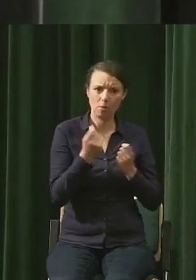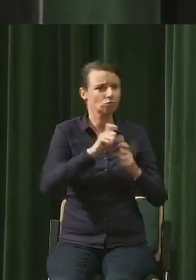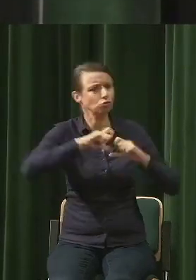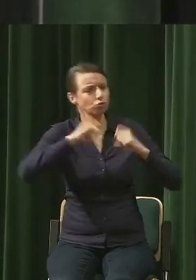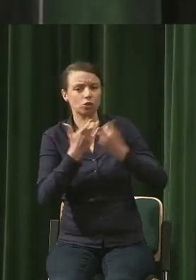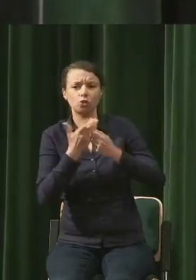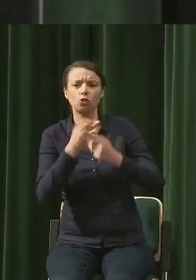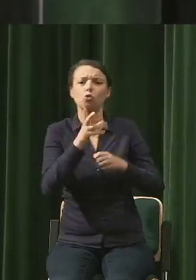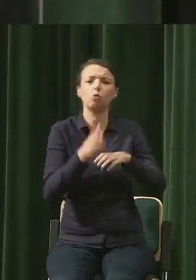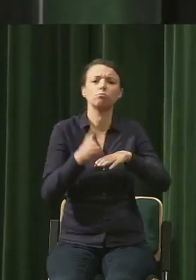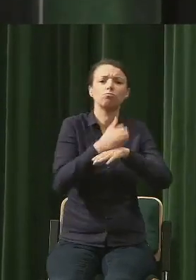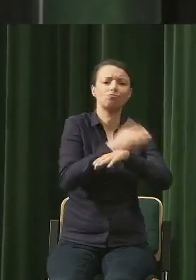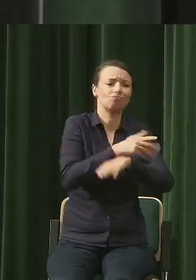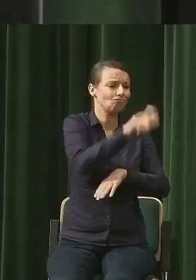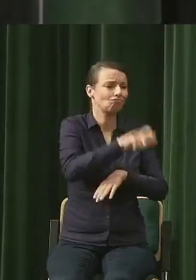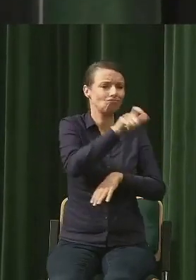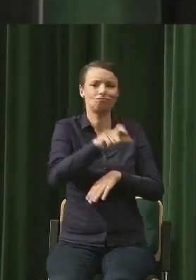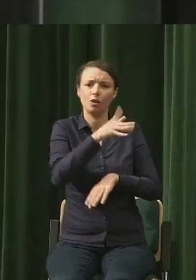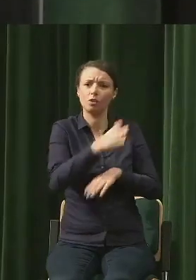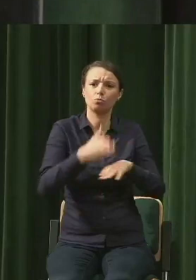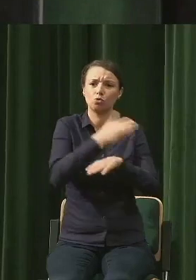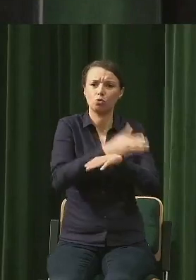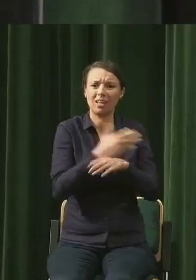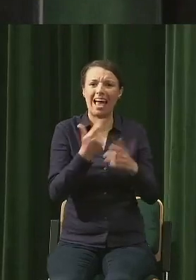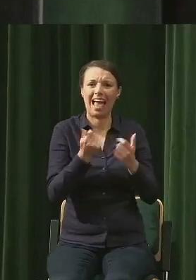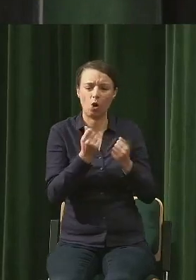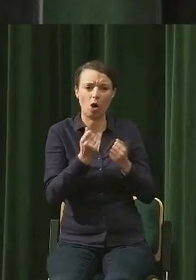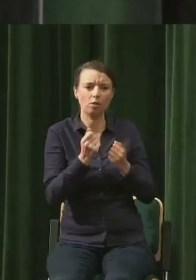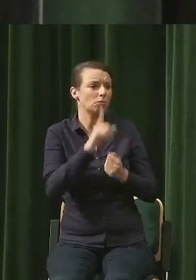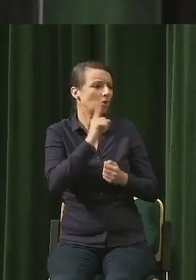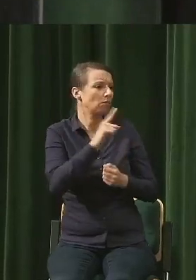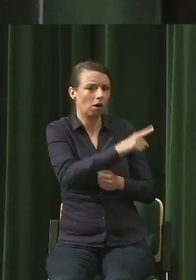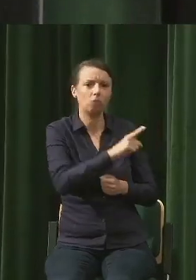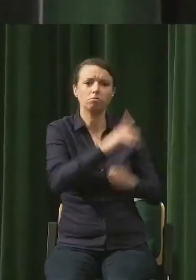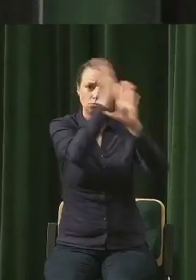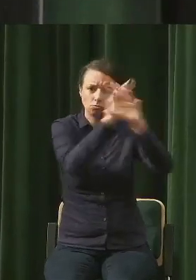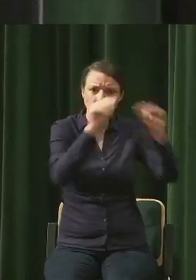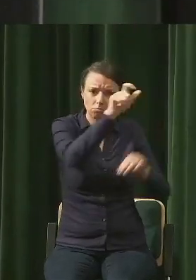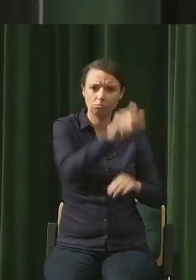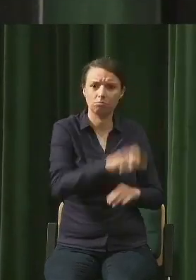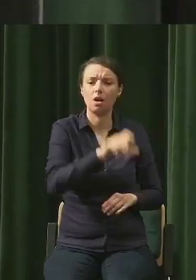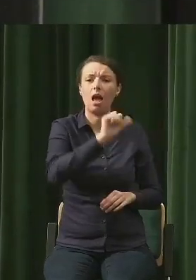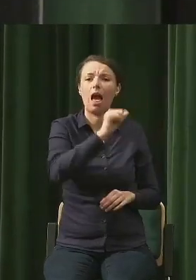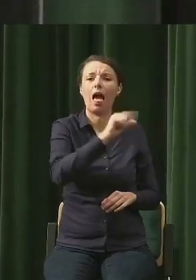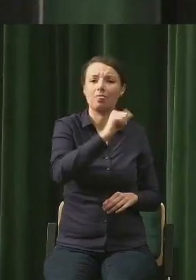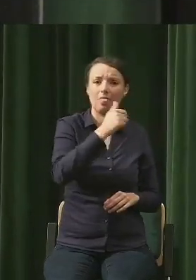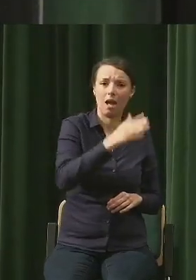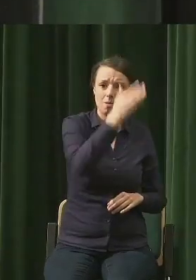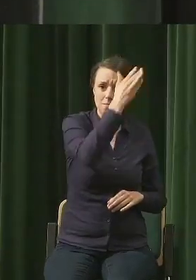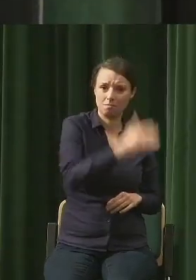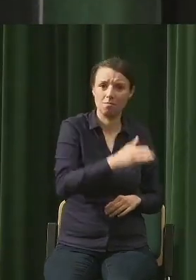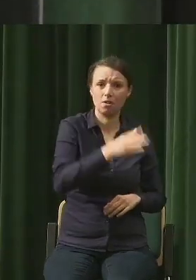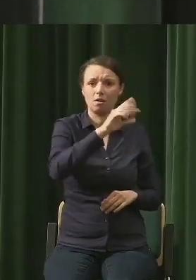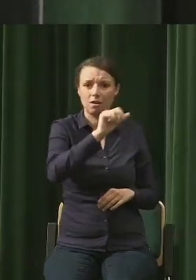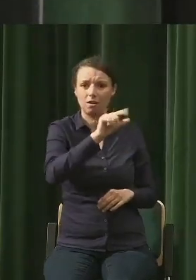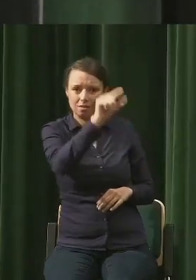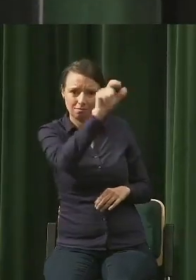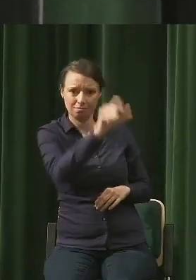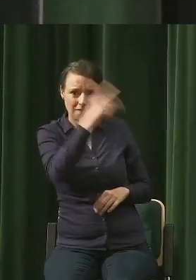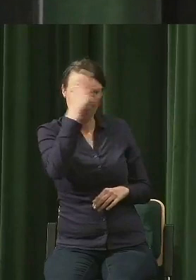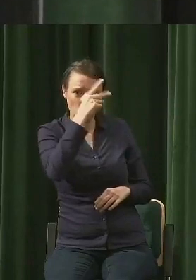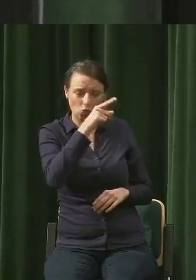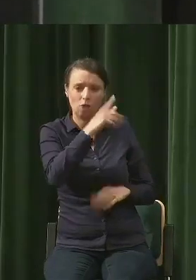chylą czoła, nawet jeśli nie są neoliberalami. Wiecie Państwo, to jest po prostu to jest filozoficzny fundament ekonomii. No oczywiście, że